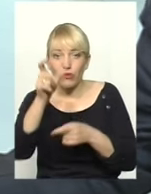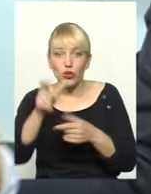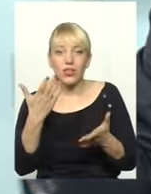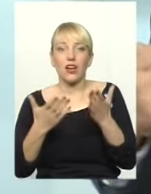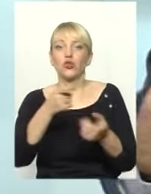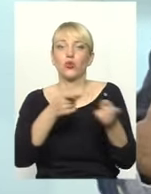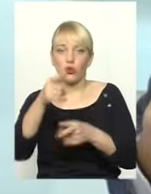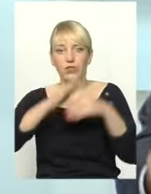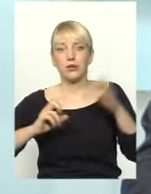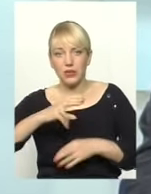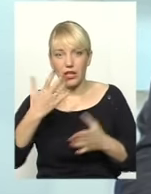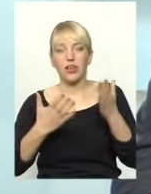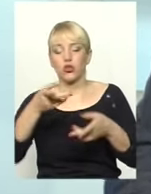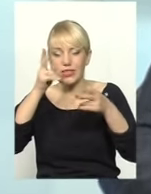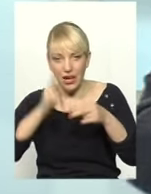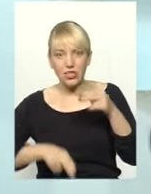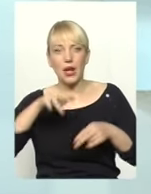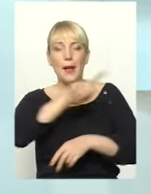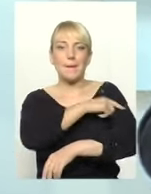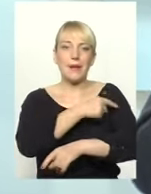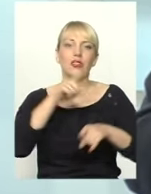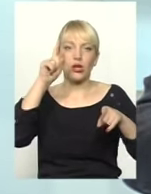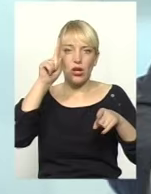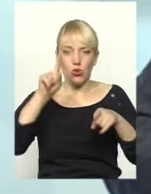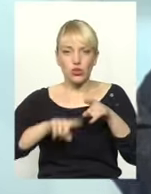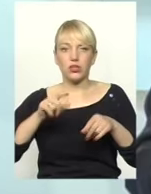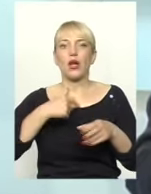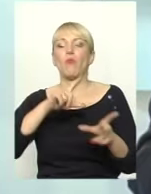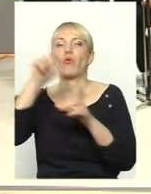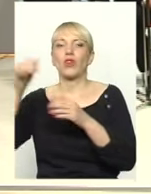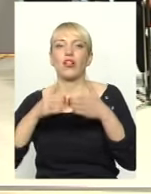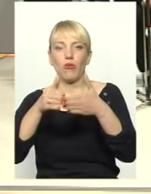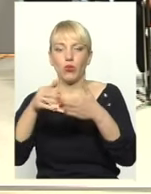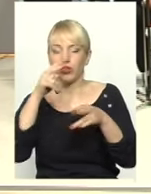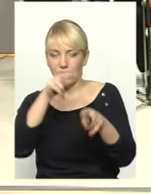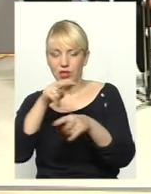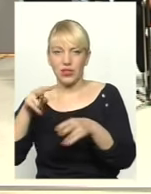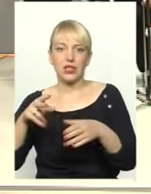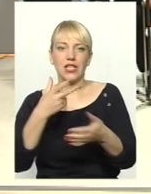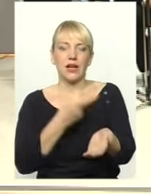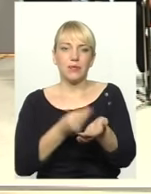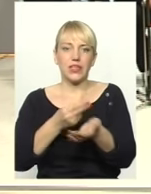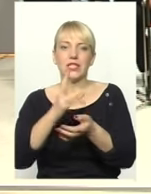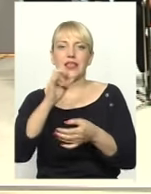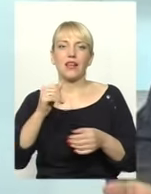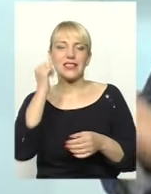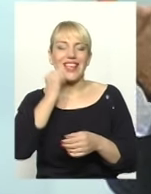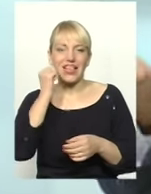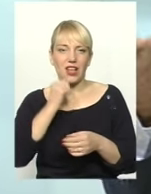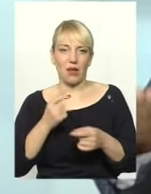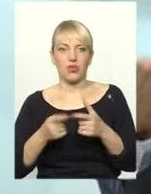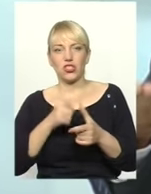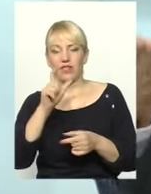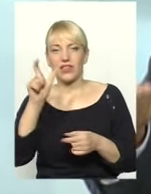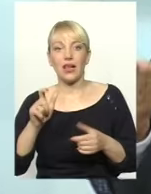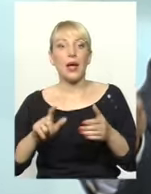спеціалістів, для того, щоб вона закінчила медучилище, поїхала в Фуртовалю дивитися за стариками, чи в Італію. Питання заключається в тому, що без